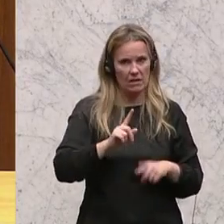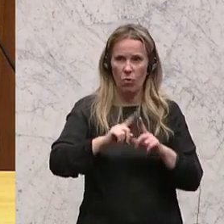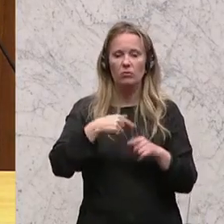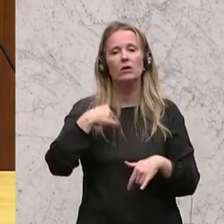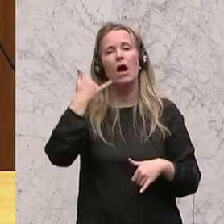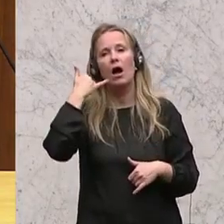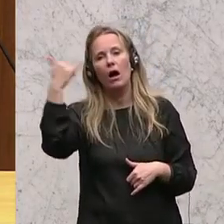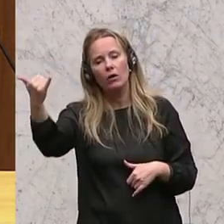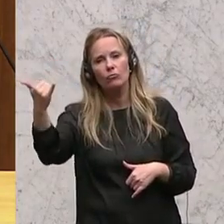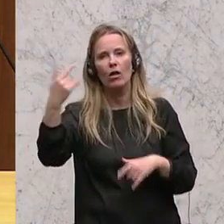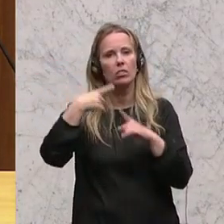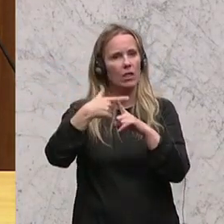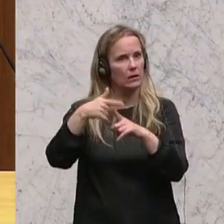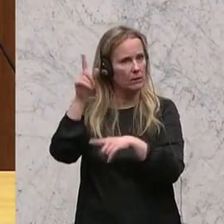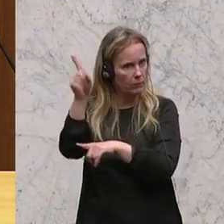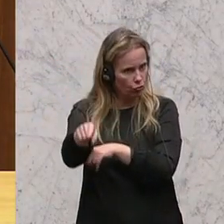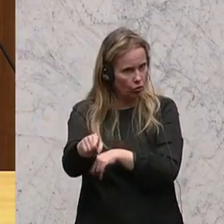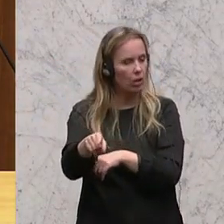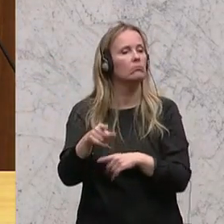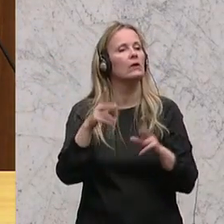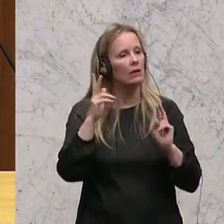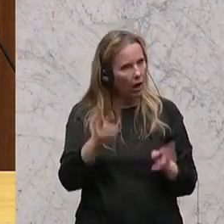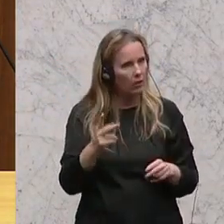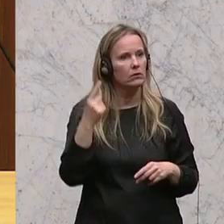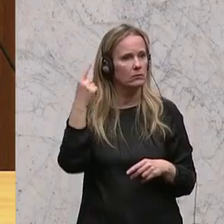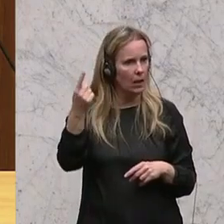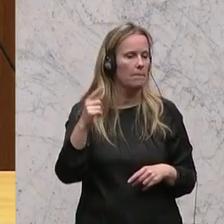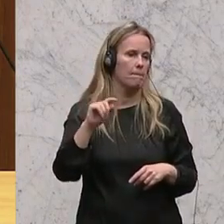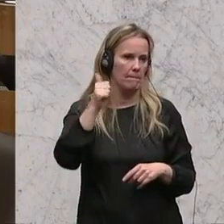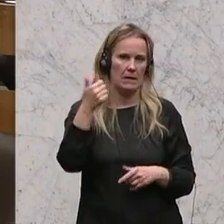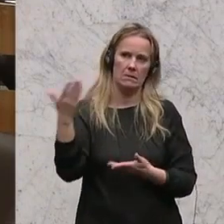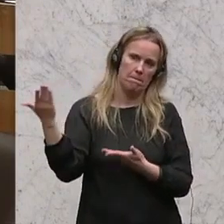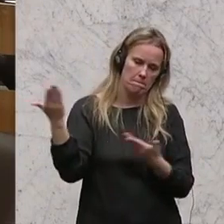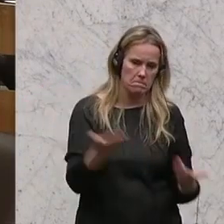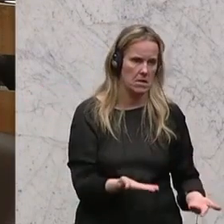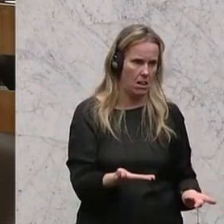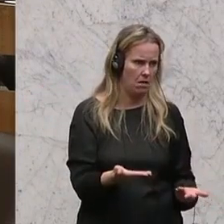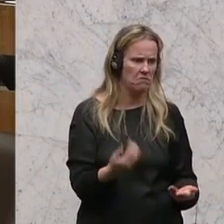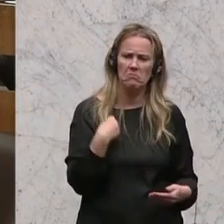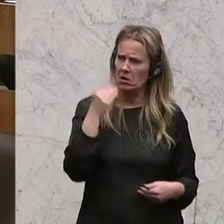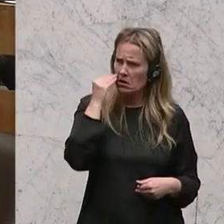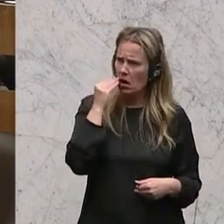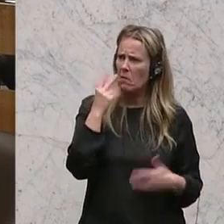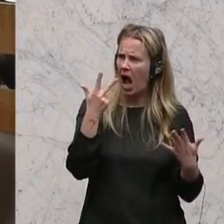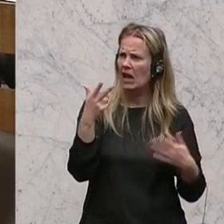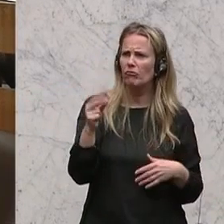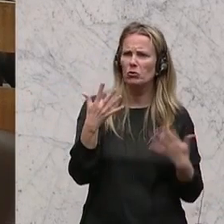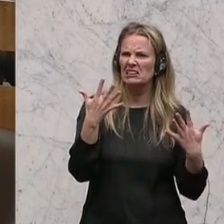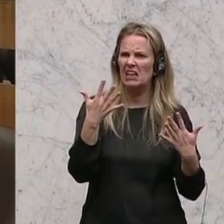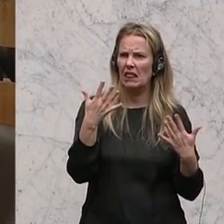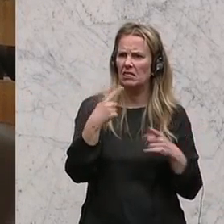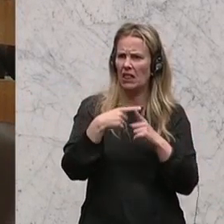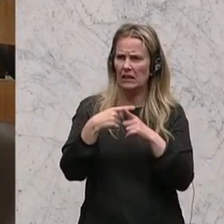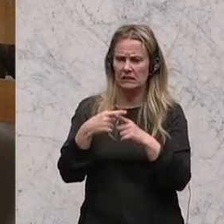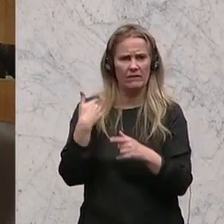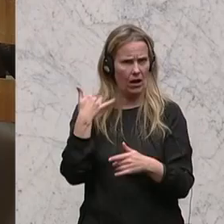Unternehmen anrufe, ein Taxi bestelle, dann kann und wird das meist mitgeliefert. Ich glaube, Tests, acht von zehn Unternehmen, glaube ich, waren